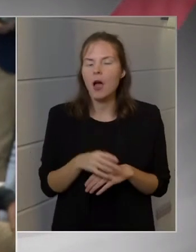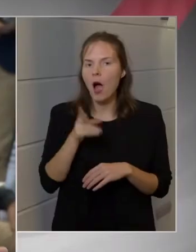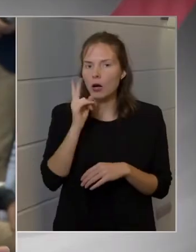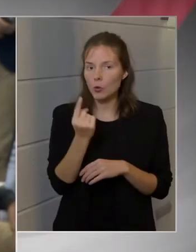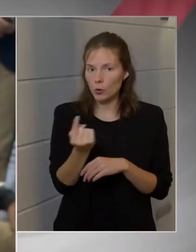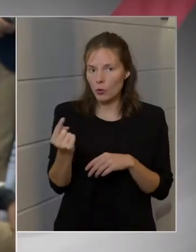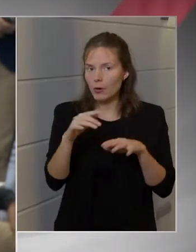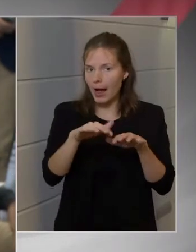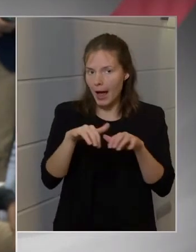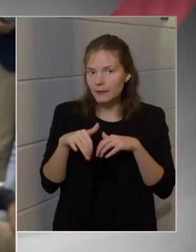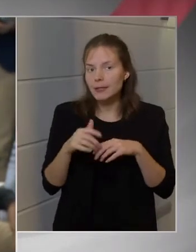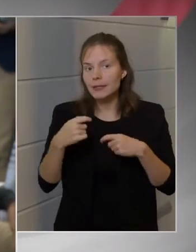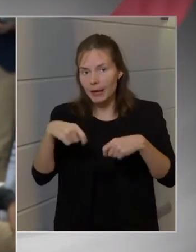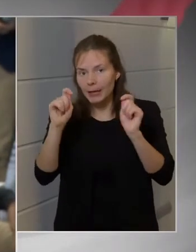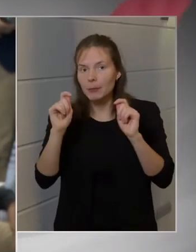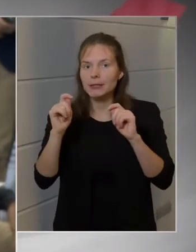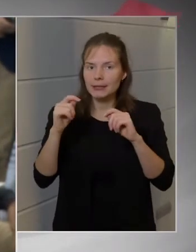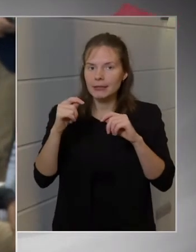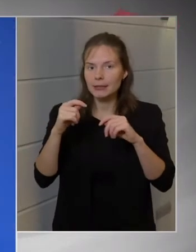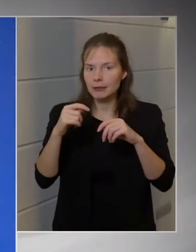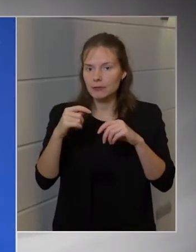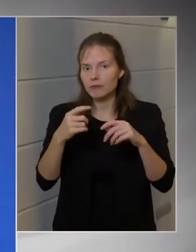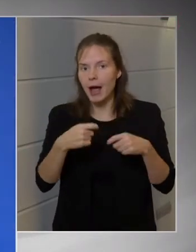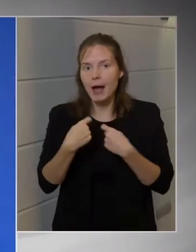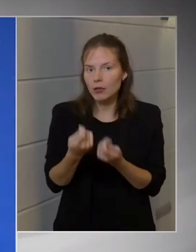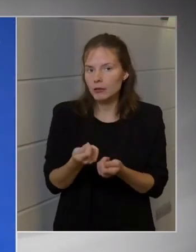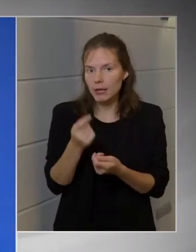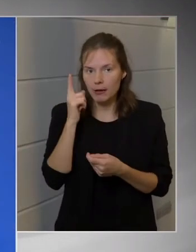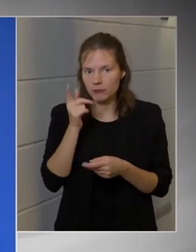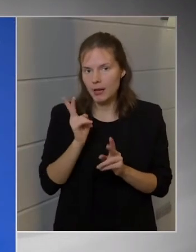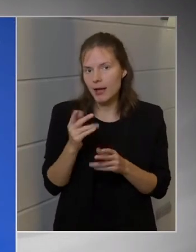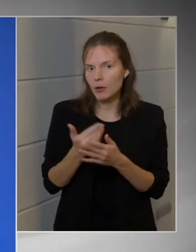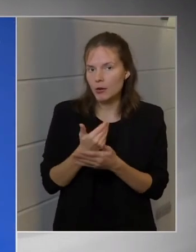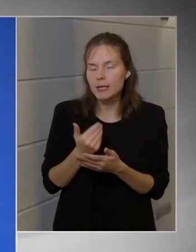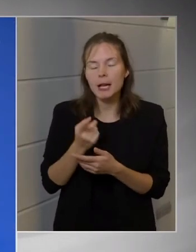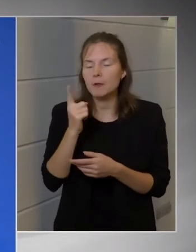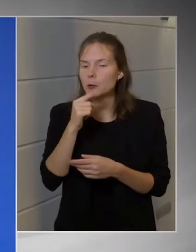azért át fogják venni, megépítik, átadják és lehet használni? Vagy mi lesz ezzel?